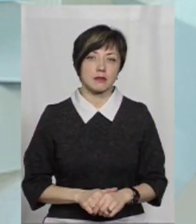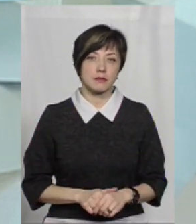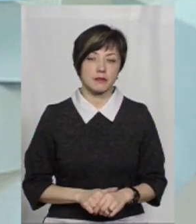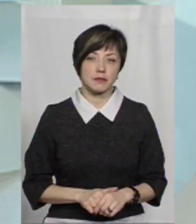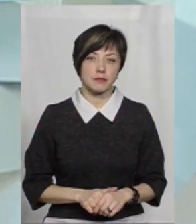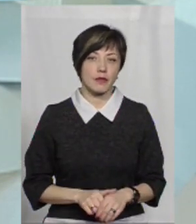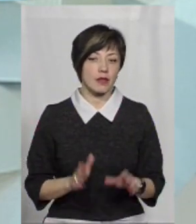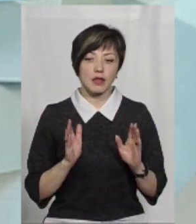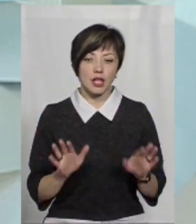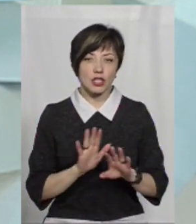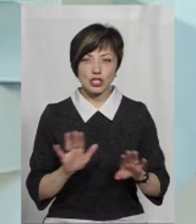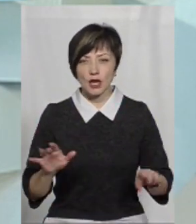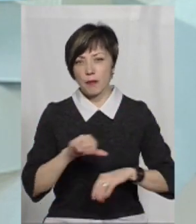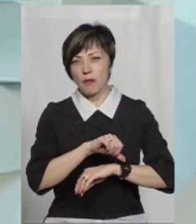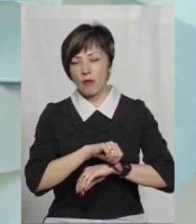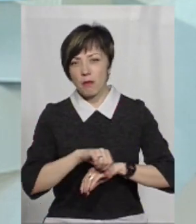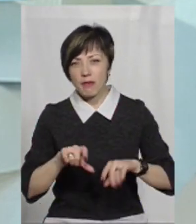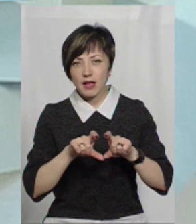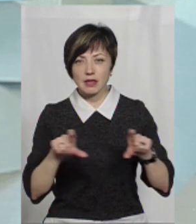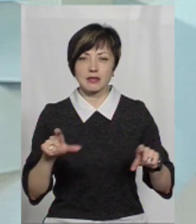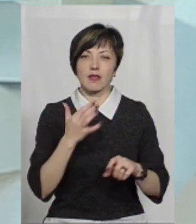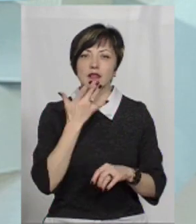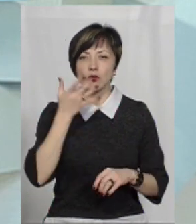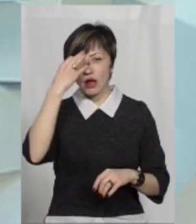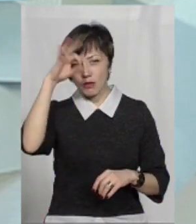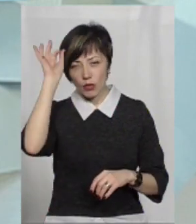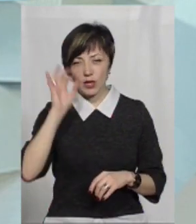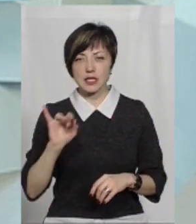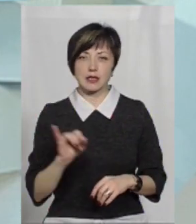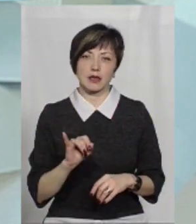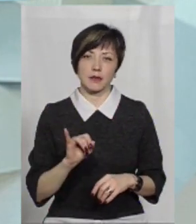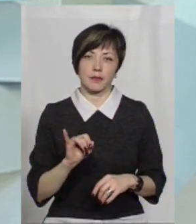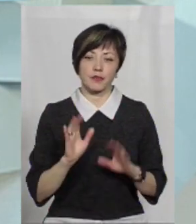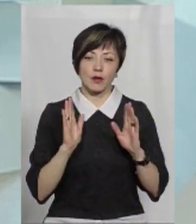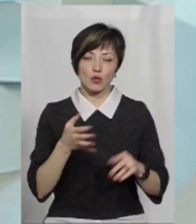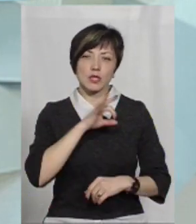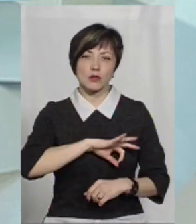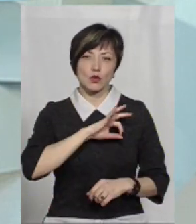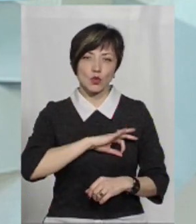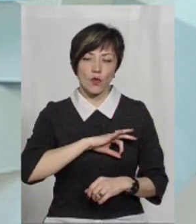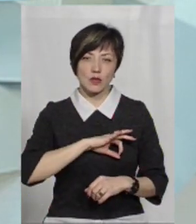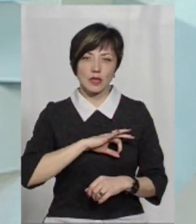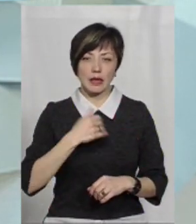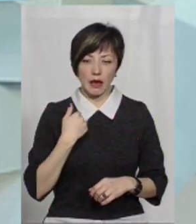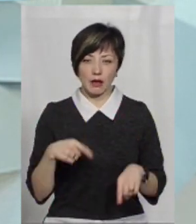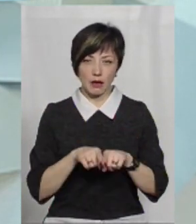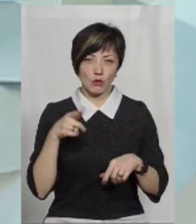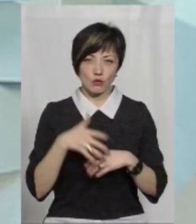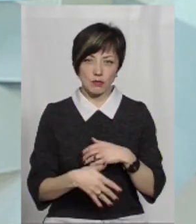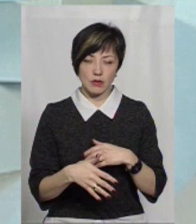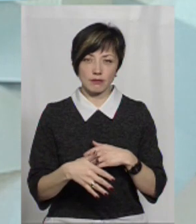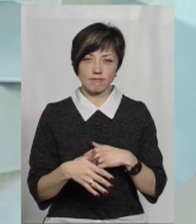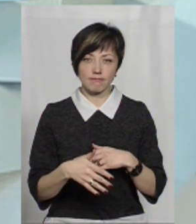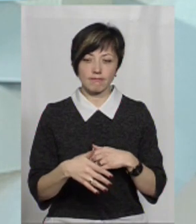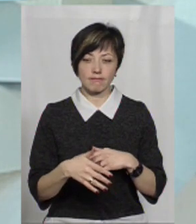скажімо, і не лише по митниці, і по національній поліції будуть застосовуватись, я так розумію, певні